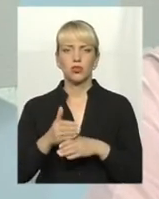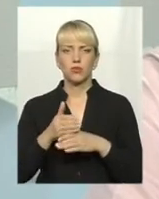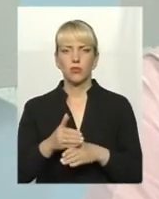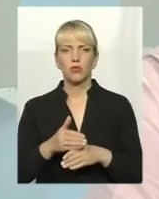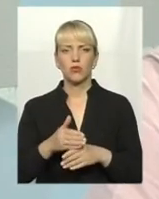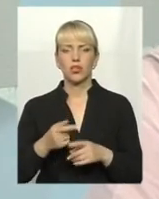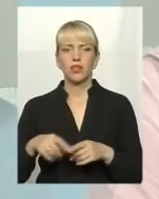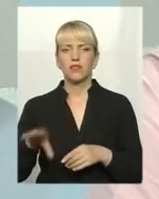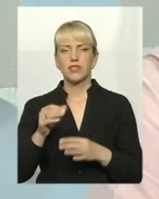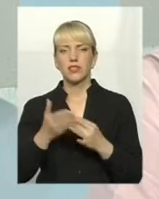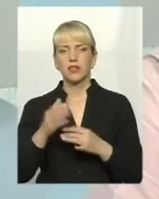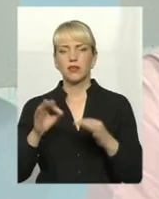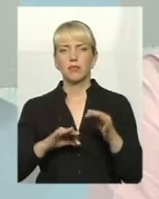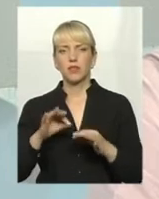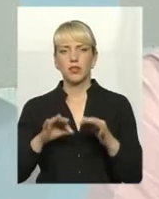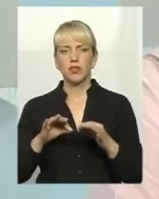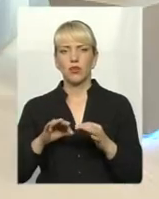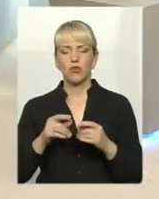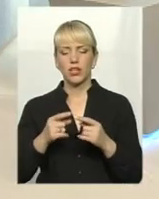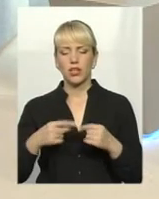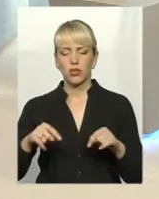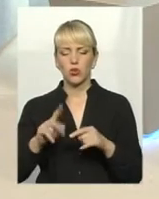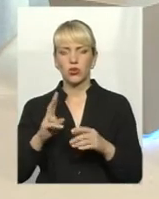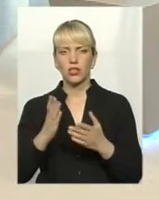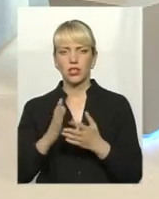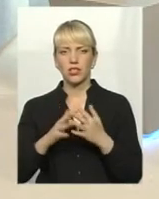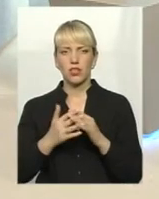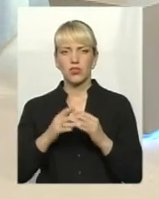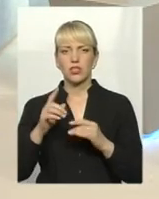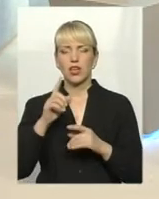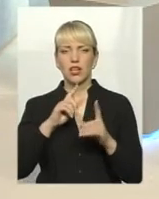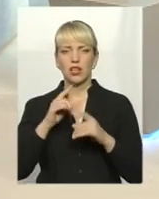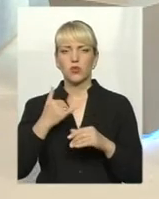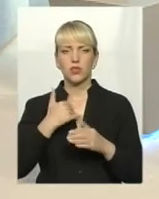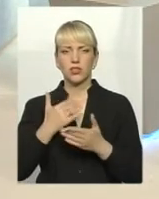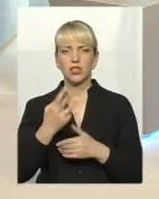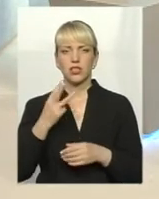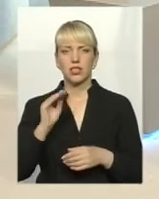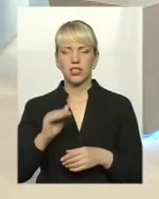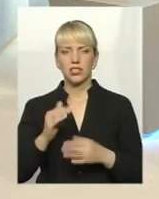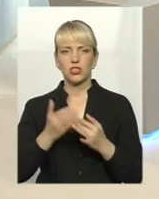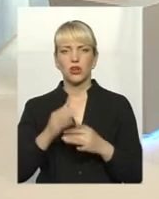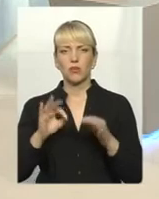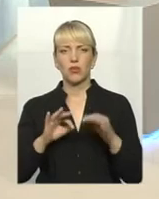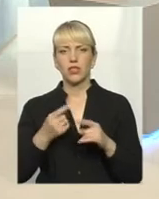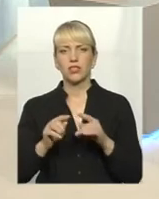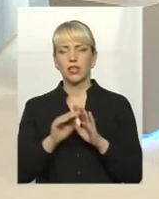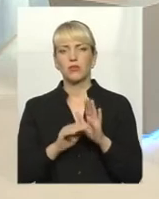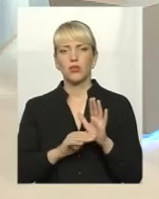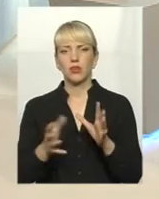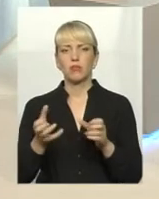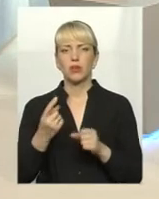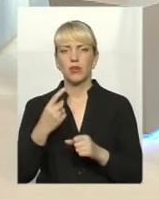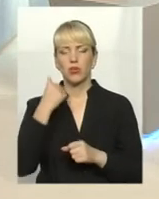пільгам категорії громадян, які є деторицією селищної ради. У пільговків біля трьох тисяч пільговків. Ця програма прийнята на